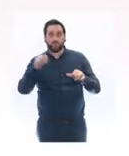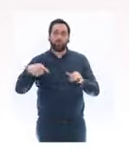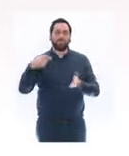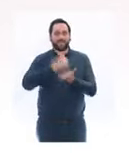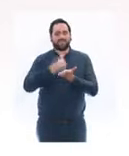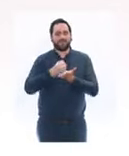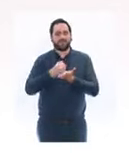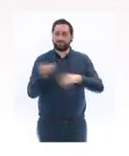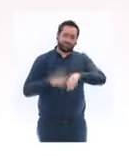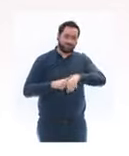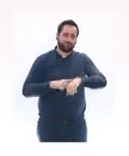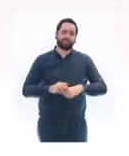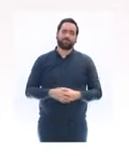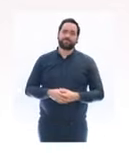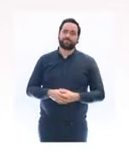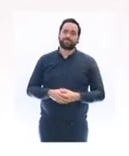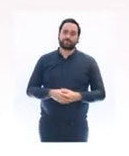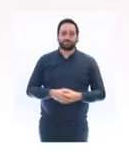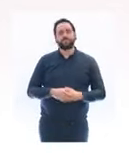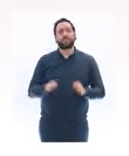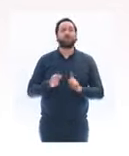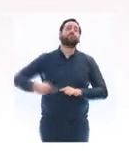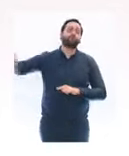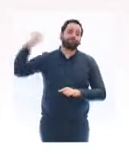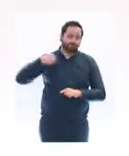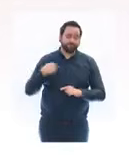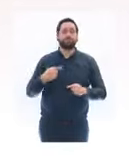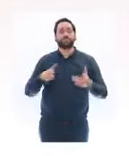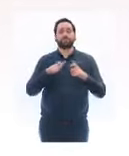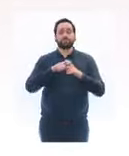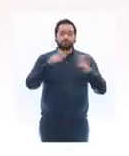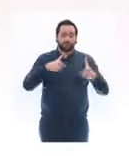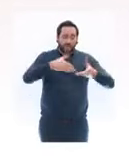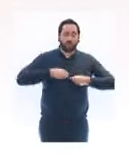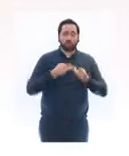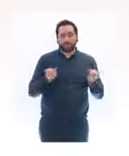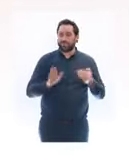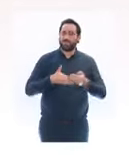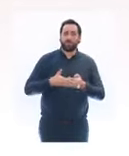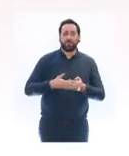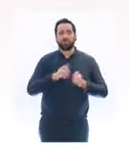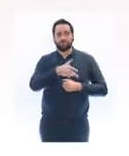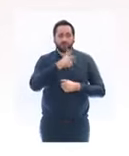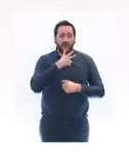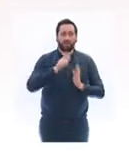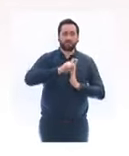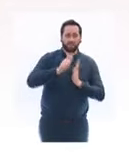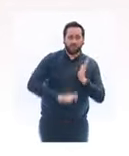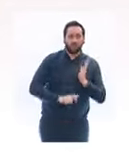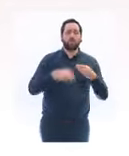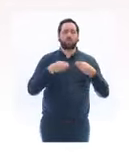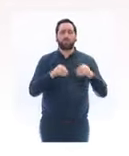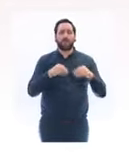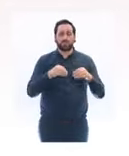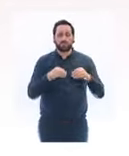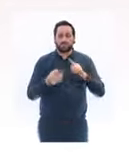recevant du public seront fermés. Les bars et les restaurants, les commerces, autres que de premières nécessités, les